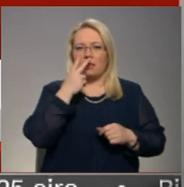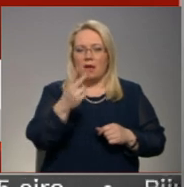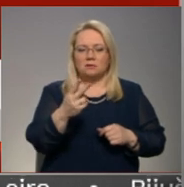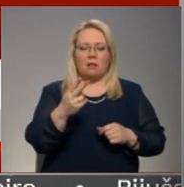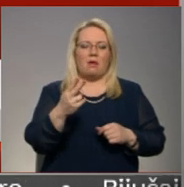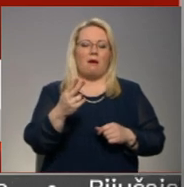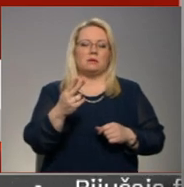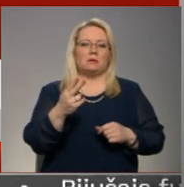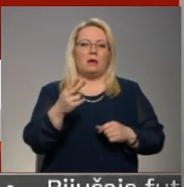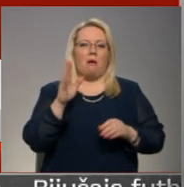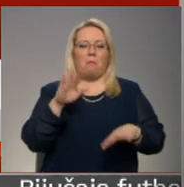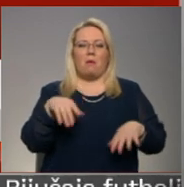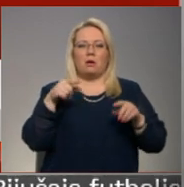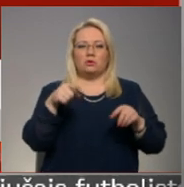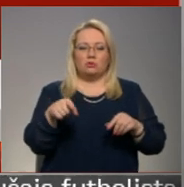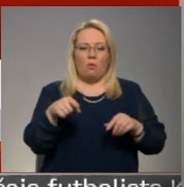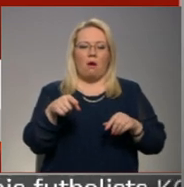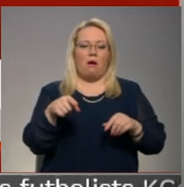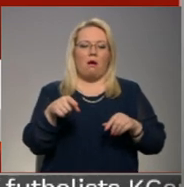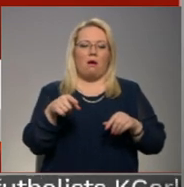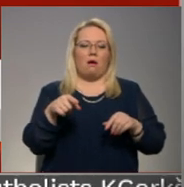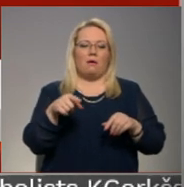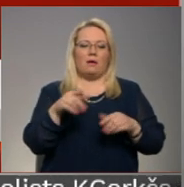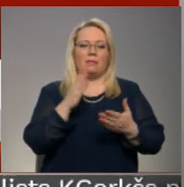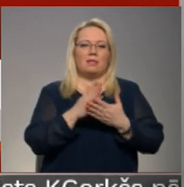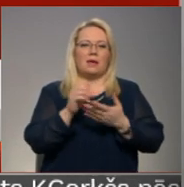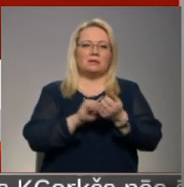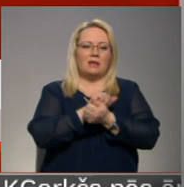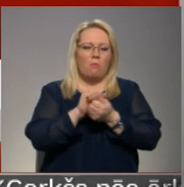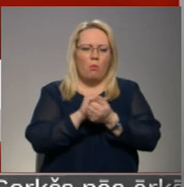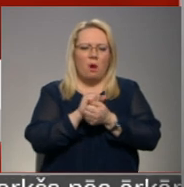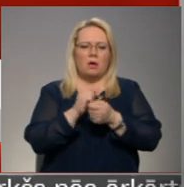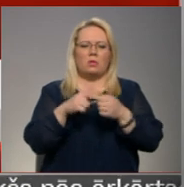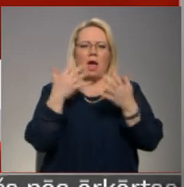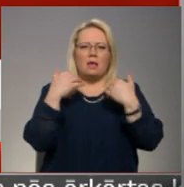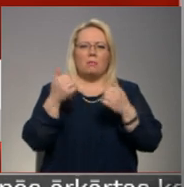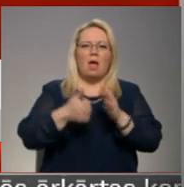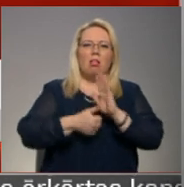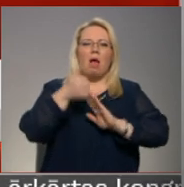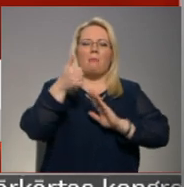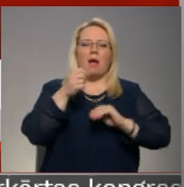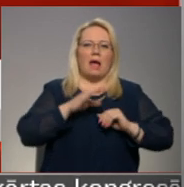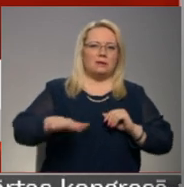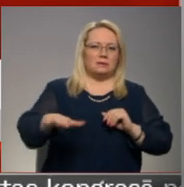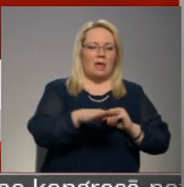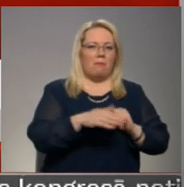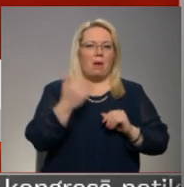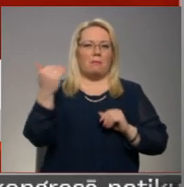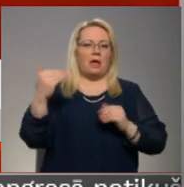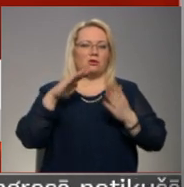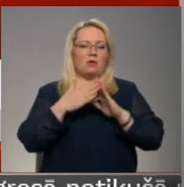caur šo netiek sabojāt atņemta labākā zeme priekš